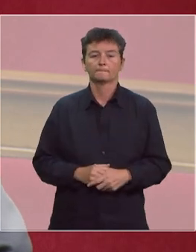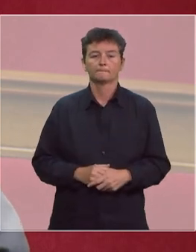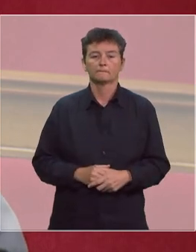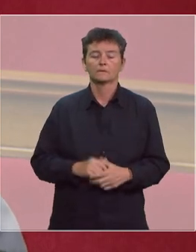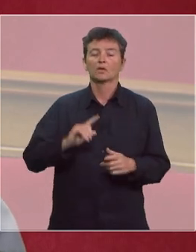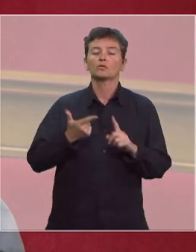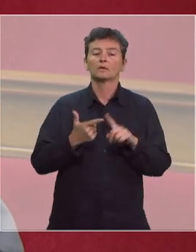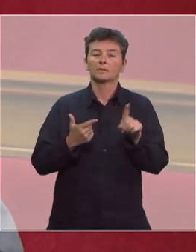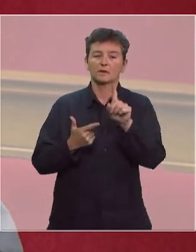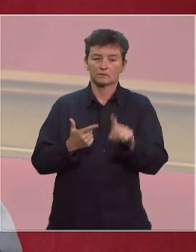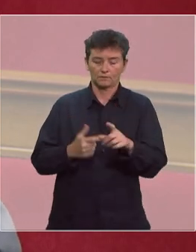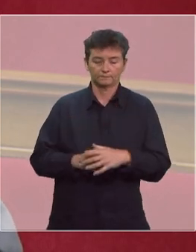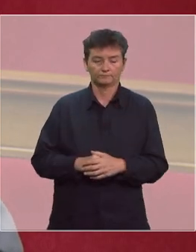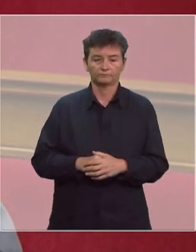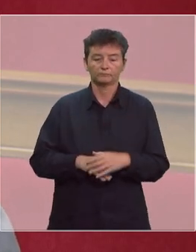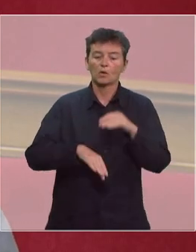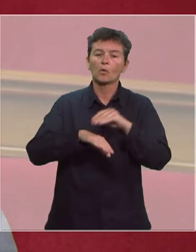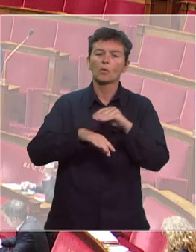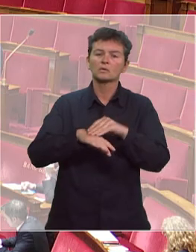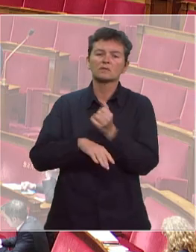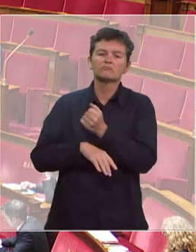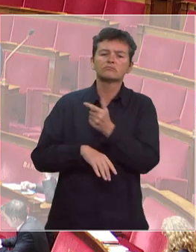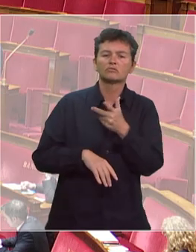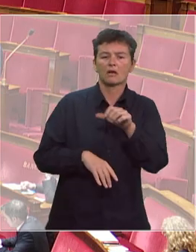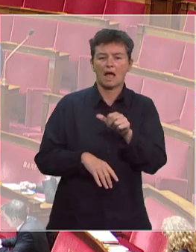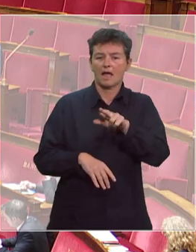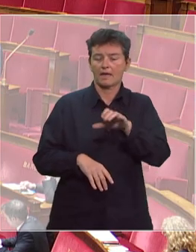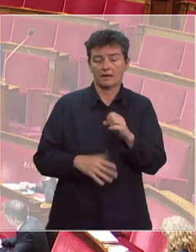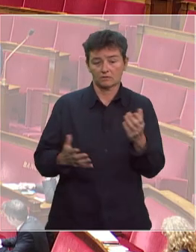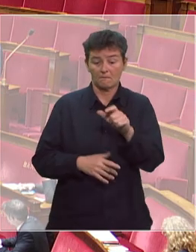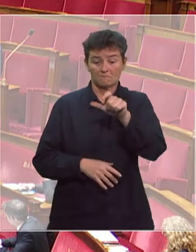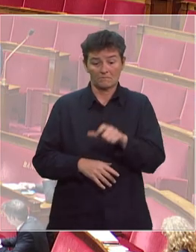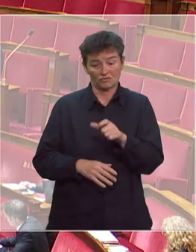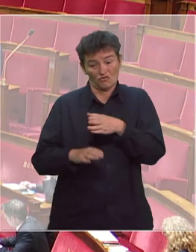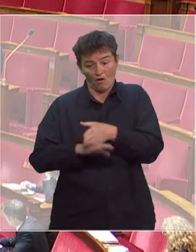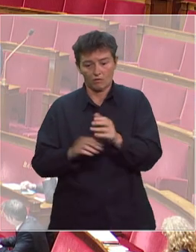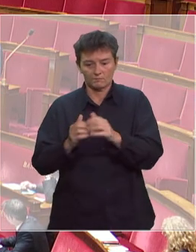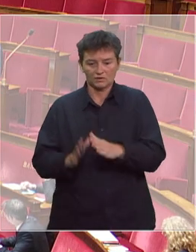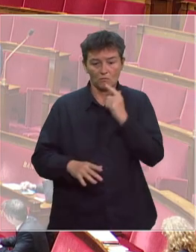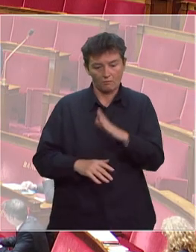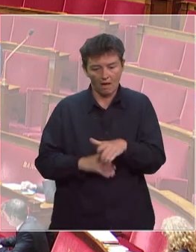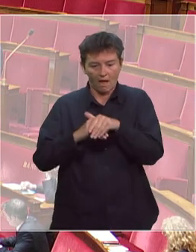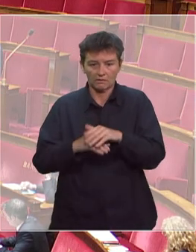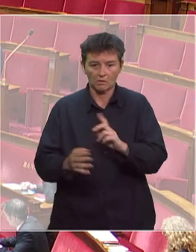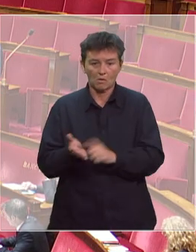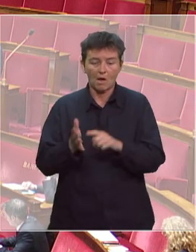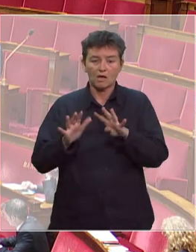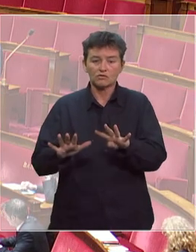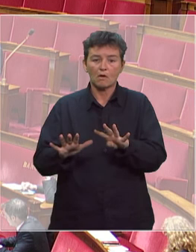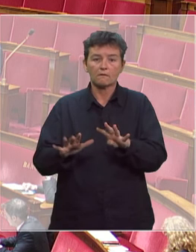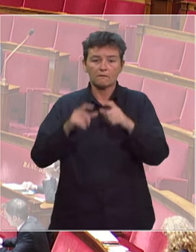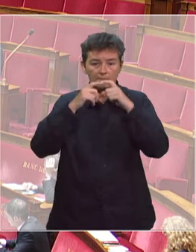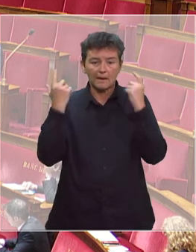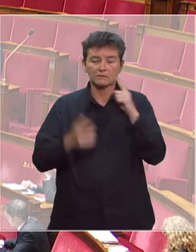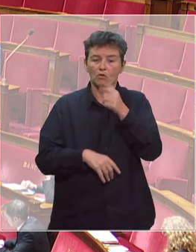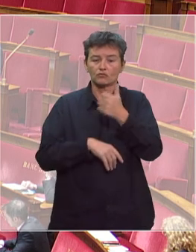Deuxième question. Selon les consignes de certaines ARS, les aides à domicile n'auraient le droit qu'à neuf masques par semaine.